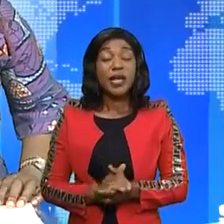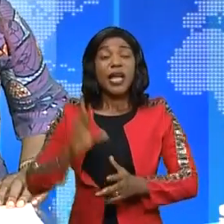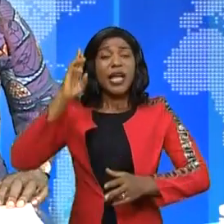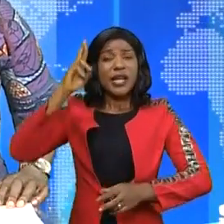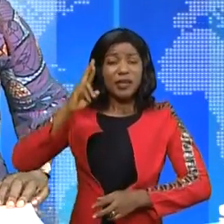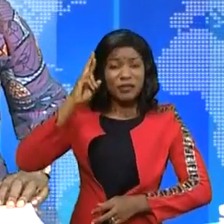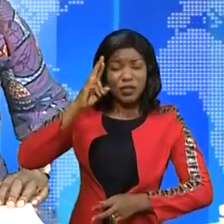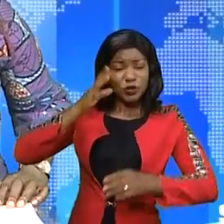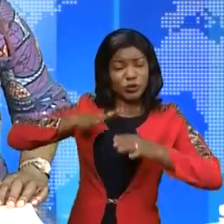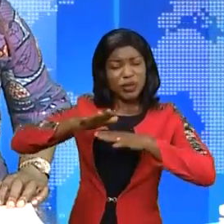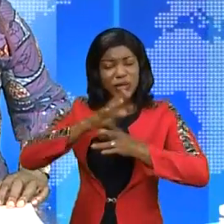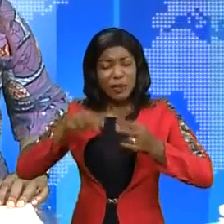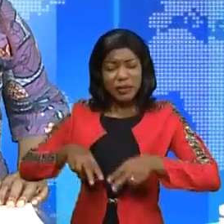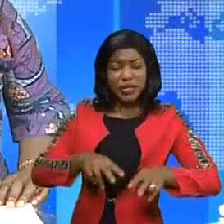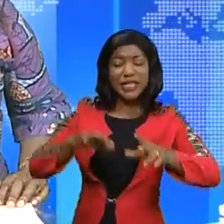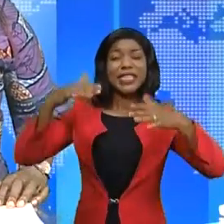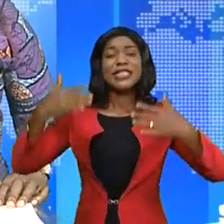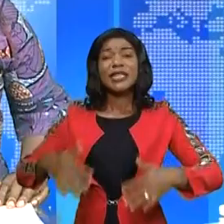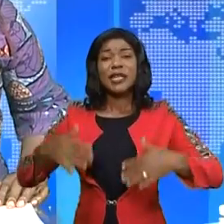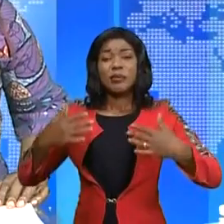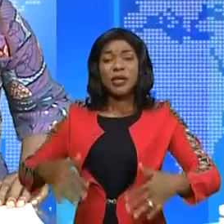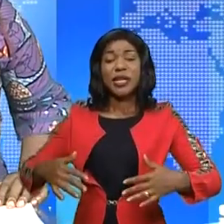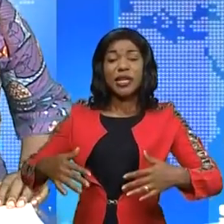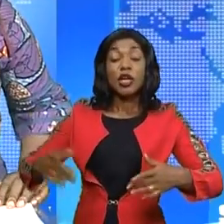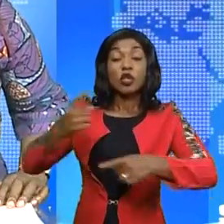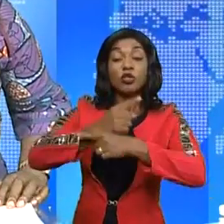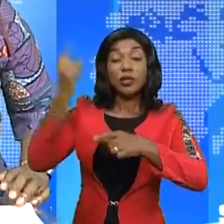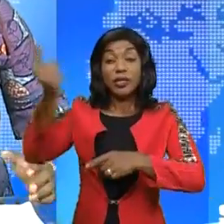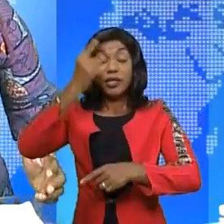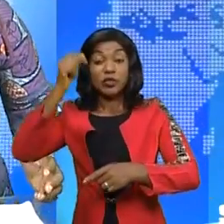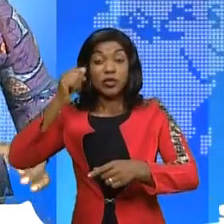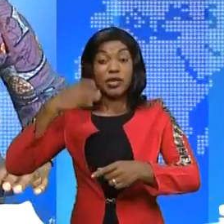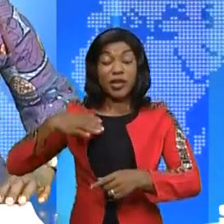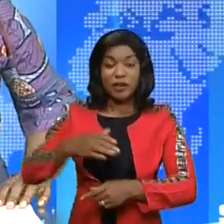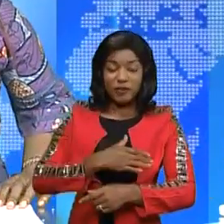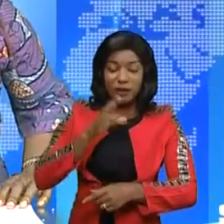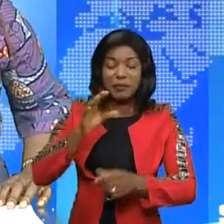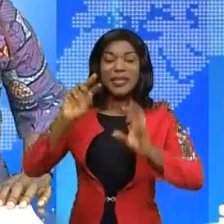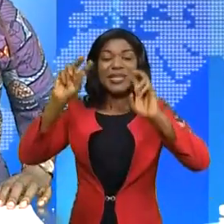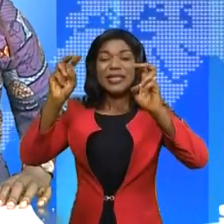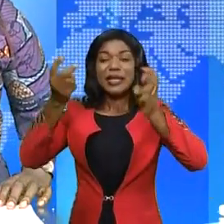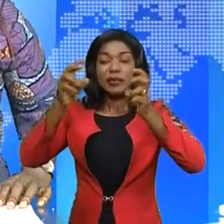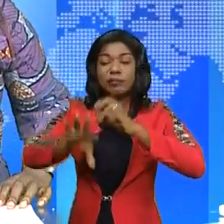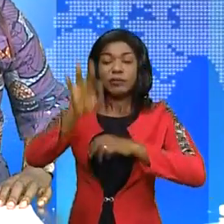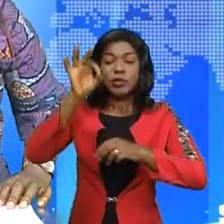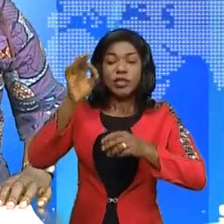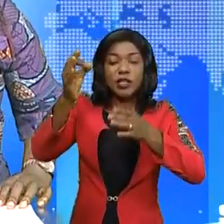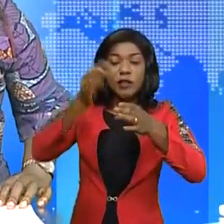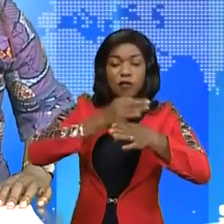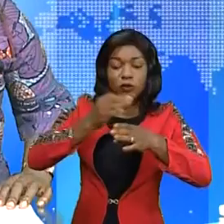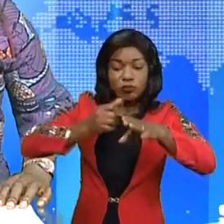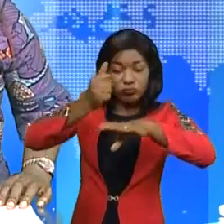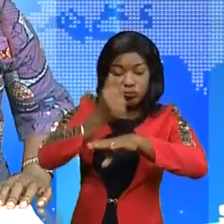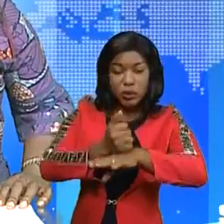Réfléchir sur la manière de célébrer la journée internationale de la femme, thème choisi à cet atelier d'information organisé par les femmes